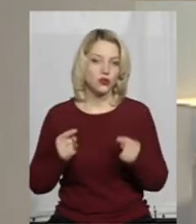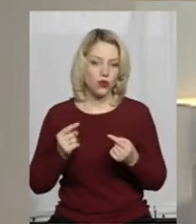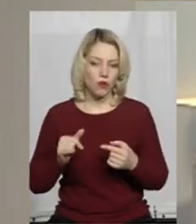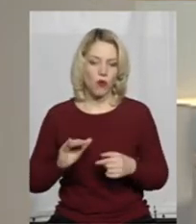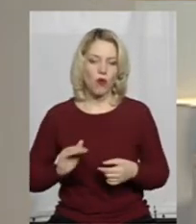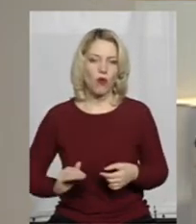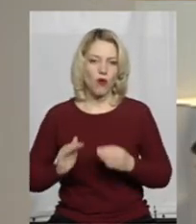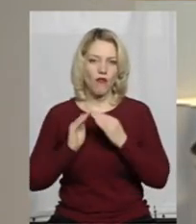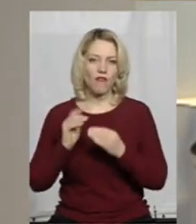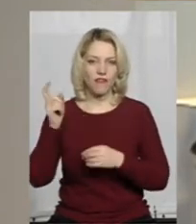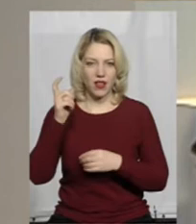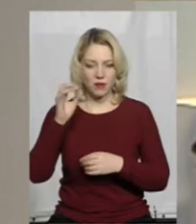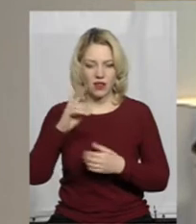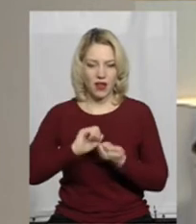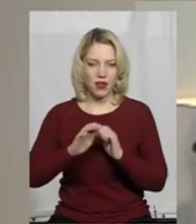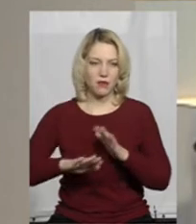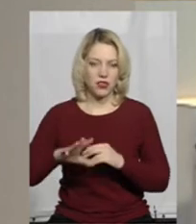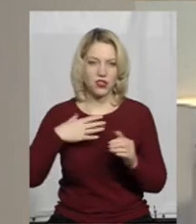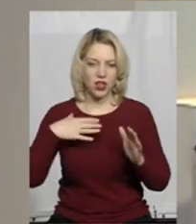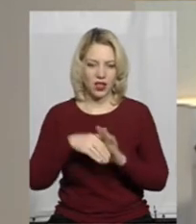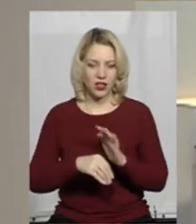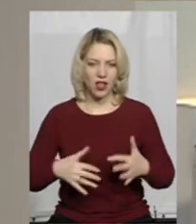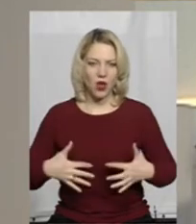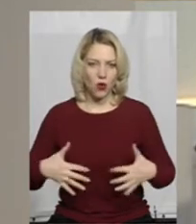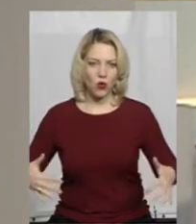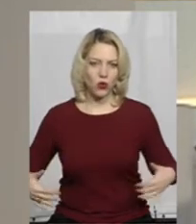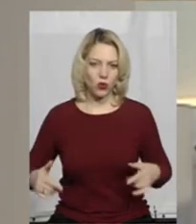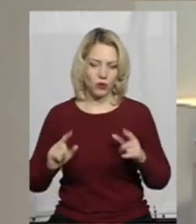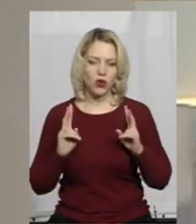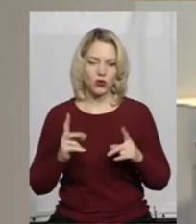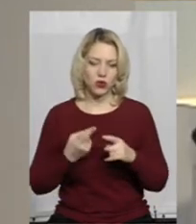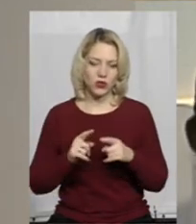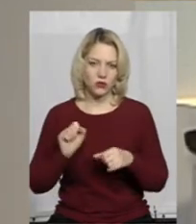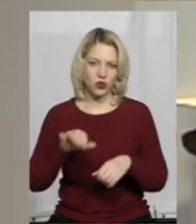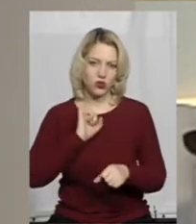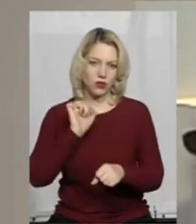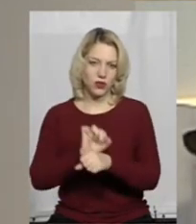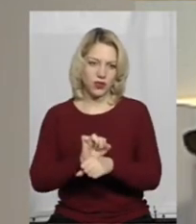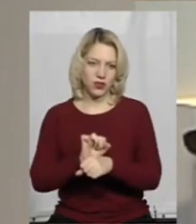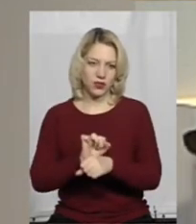у фермера на Кам'янеччині гине худоба? І хто може це зупинити?